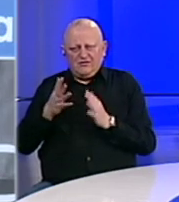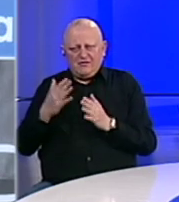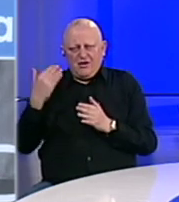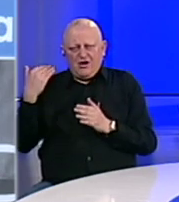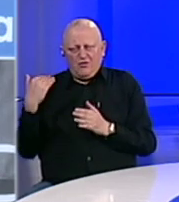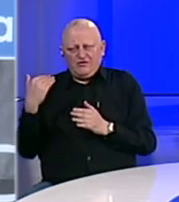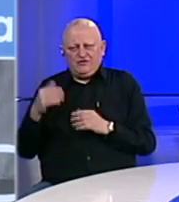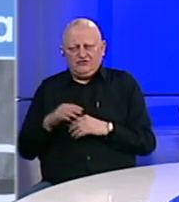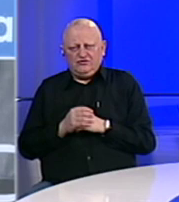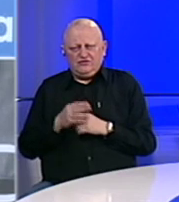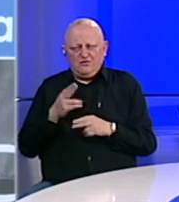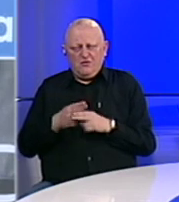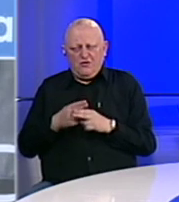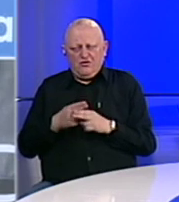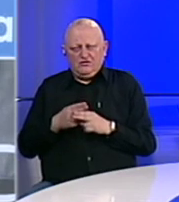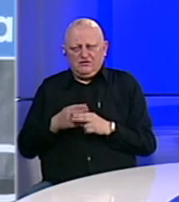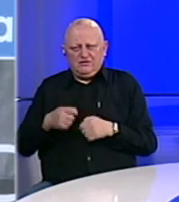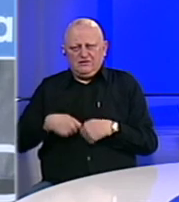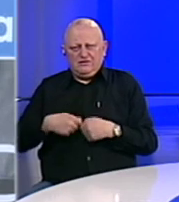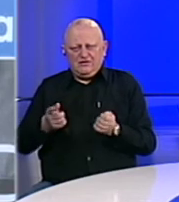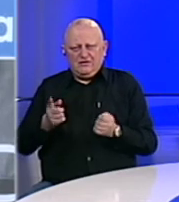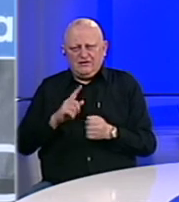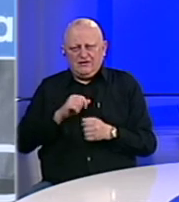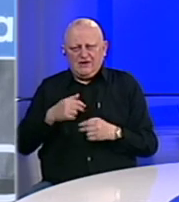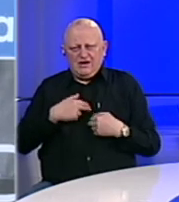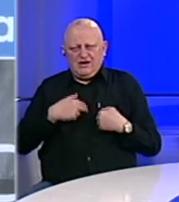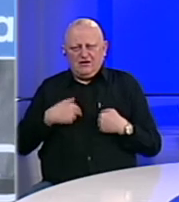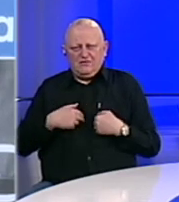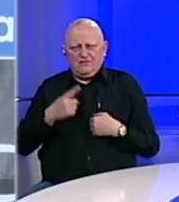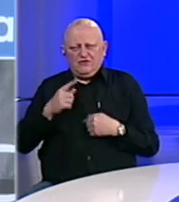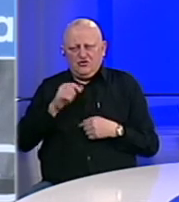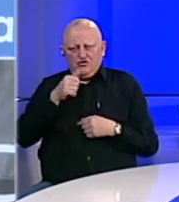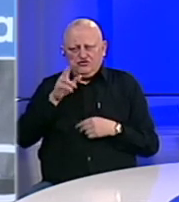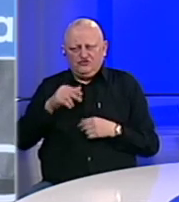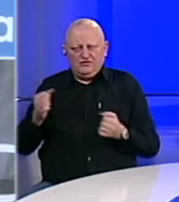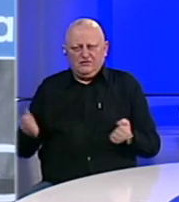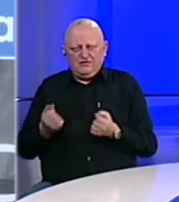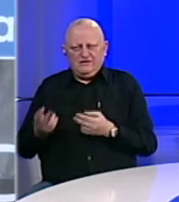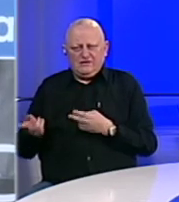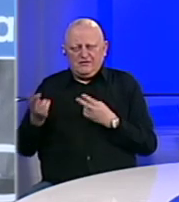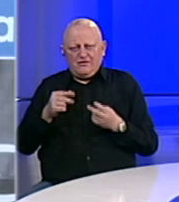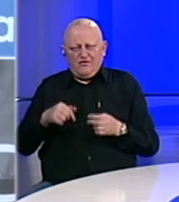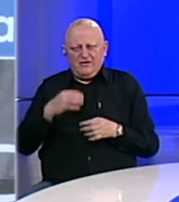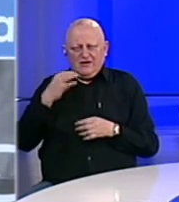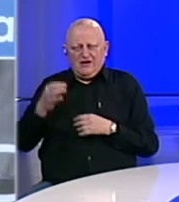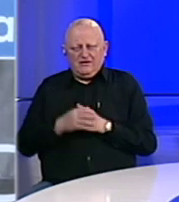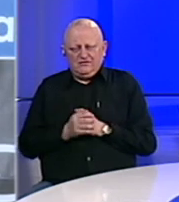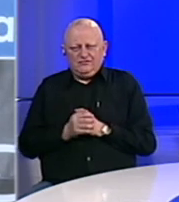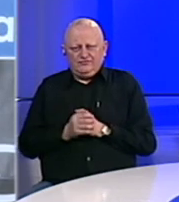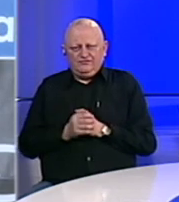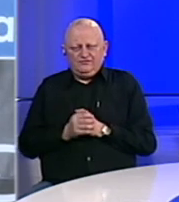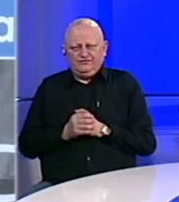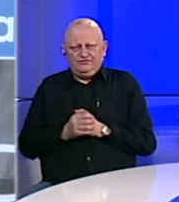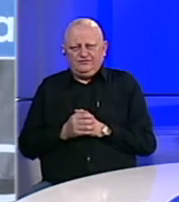optorećenju, dakle oboljelijih, dijeliti ne samo humanitarno nego i ono što intenzivno nabavljamo ovih dana. Znači